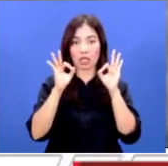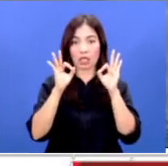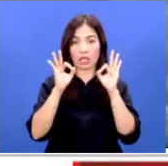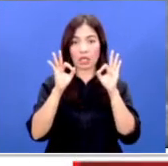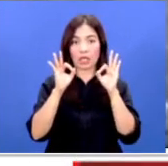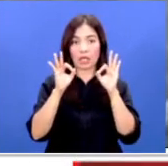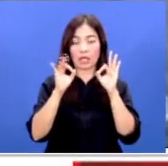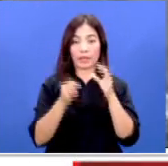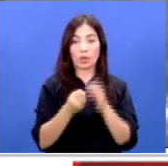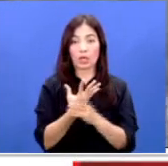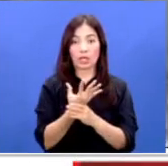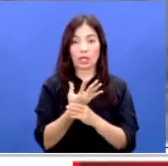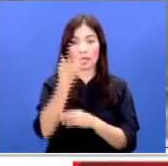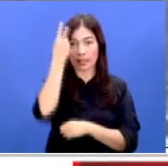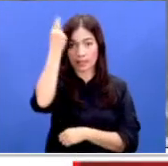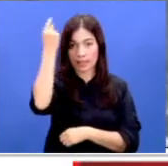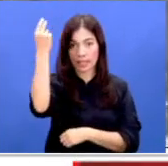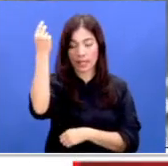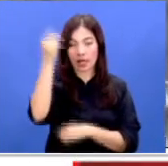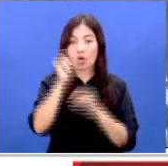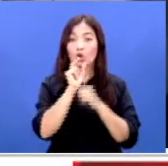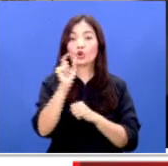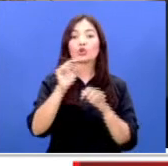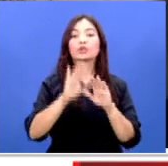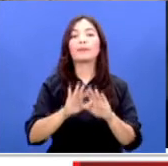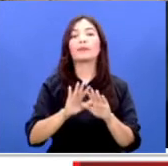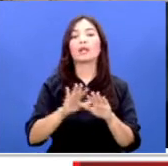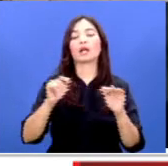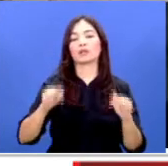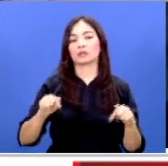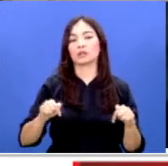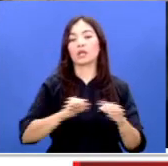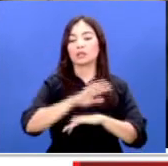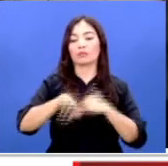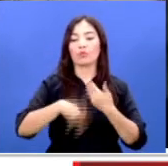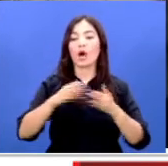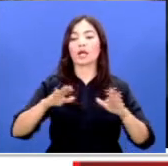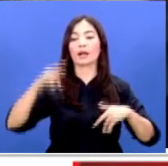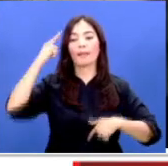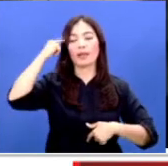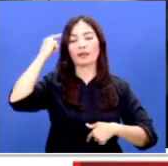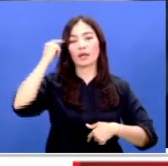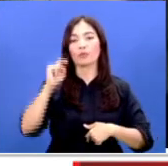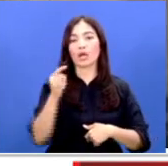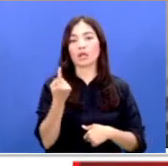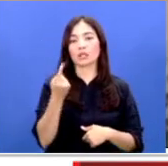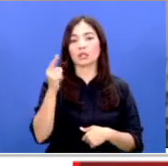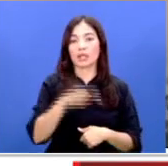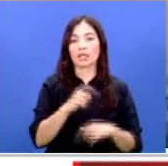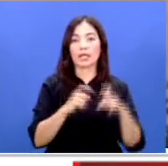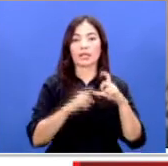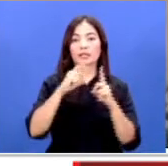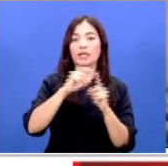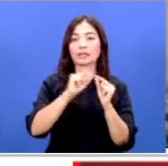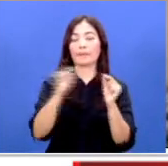mengeluarkan kebijakan yaitu untuk sementara ini seluruh pelajar mulai dari tingkatan SD